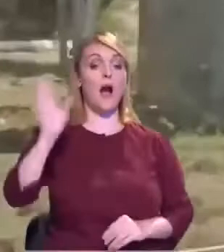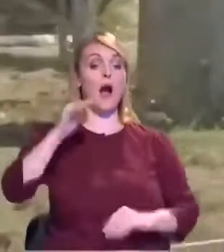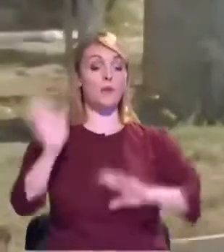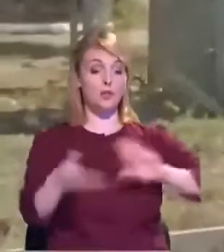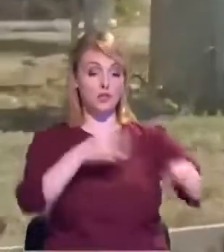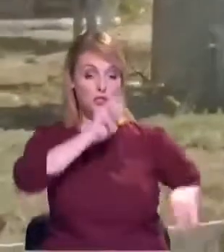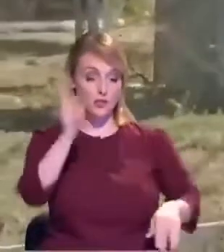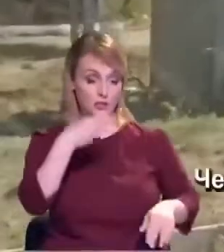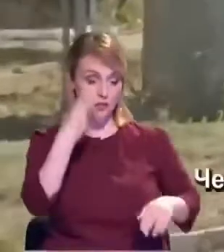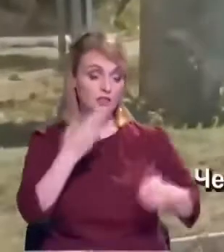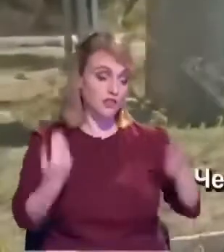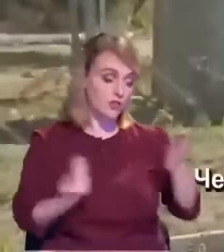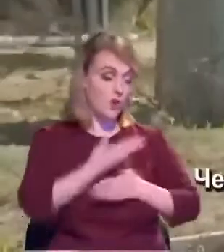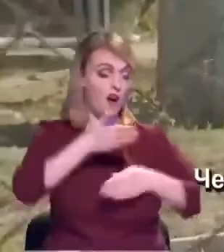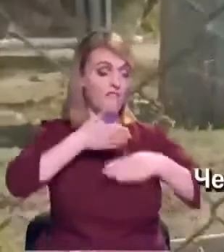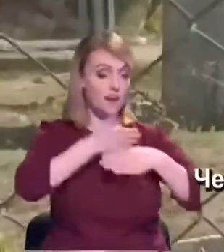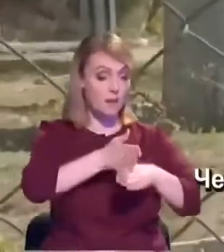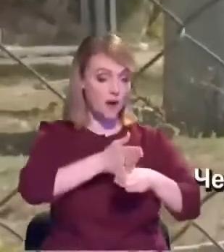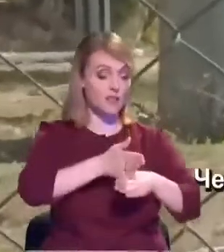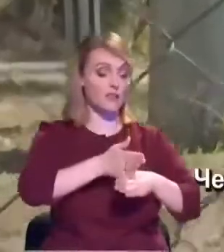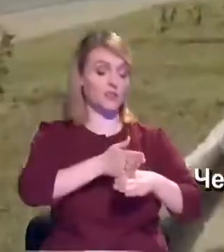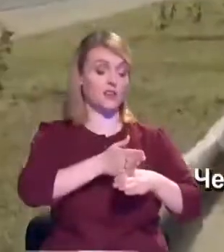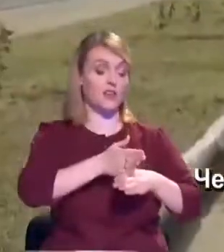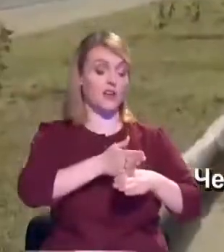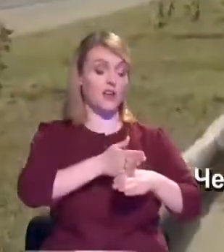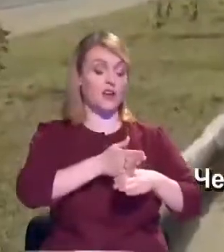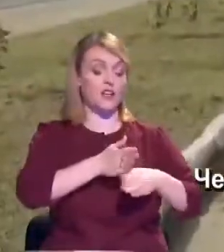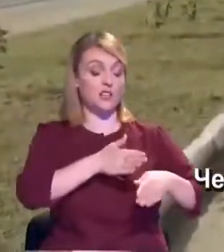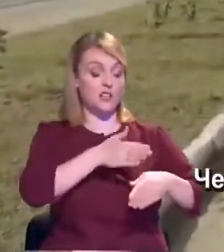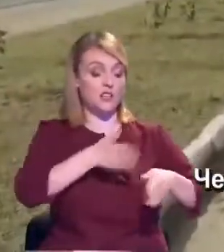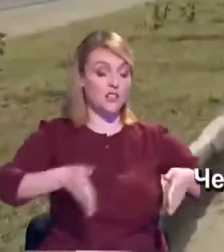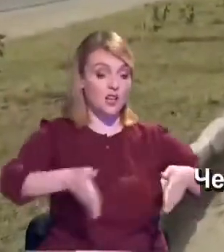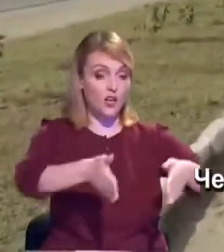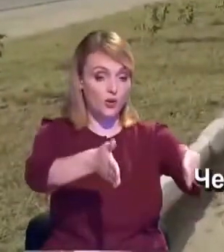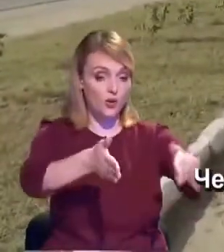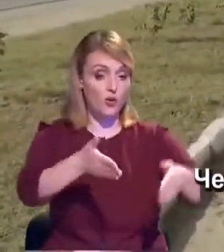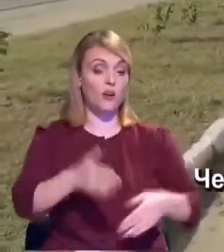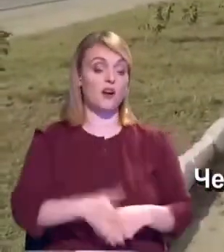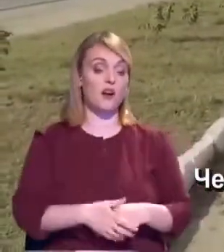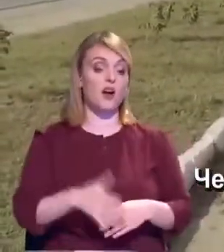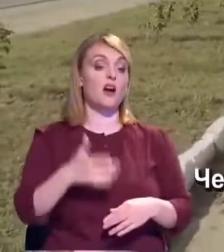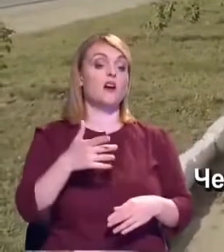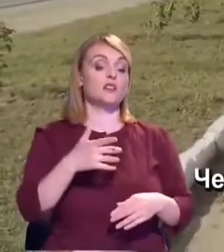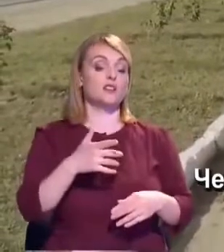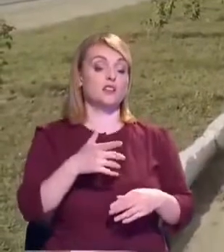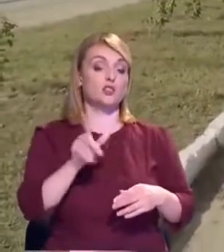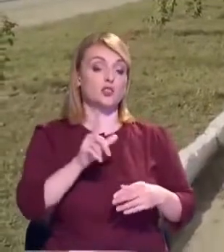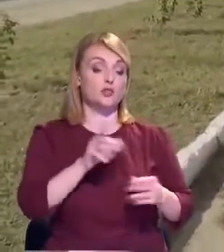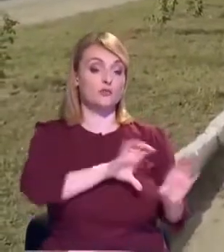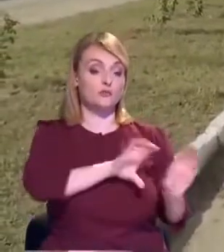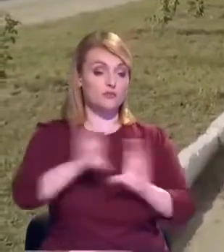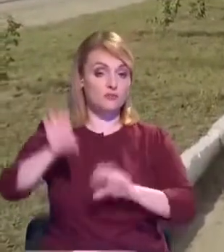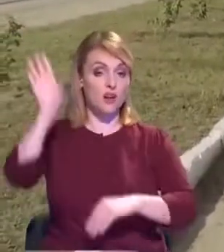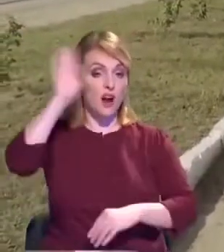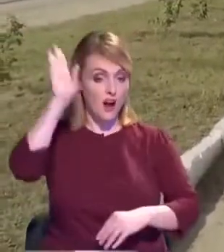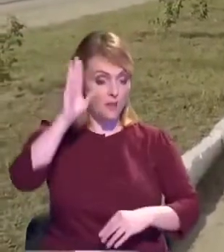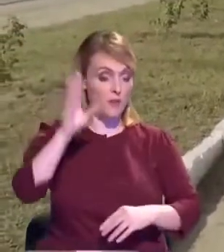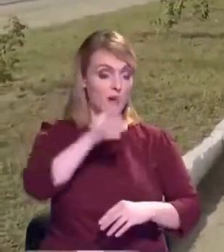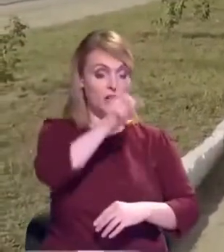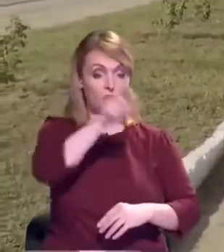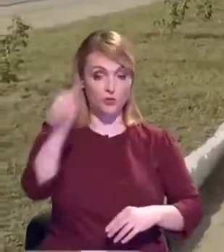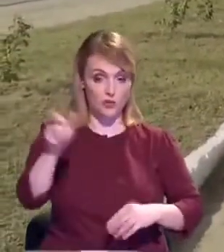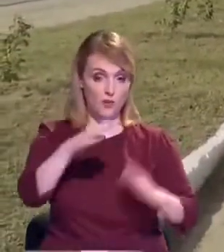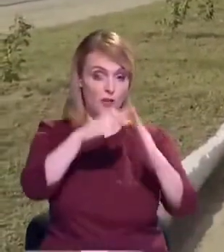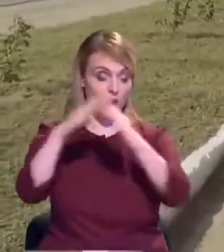am început să formăm drumurile, că să conectăm casele. Unde deja le-am conectat, am reabilitat drumurile, că-i varianta albă, că